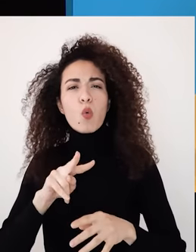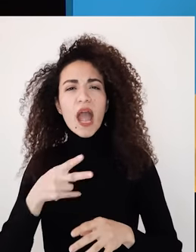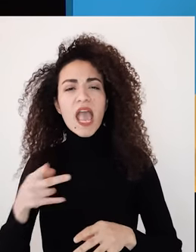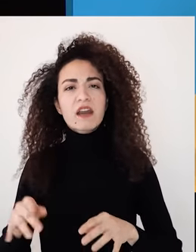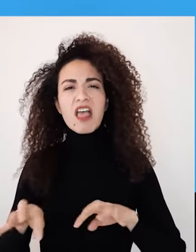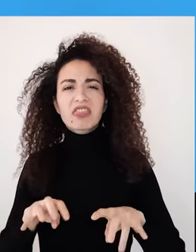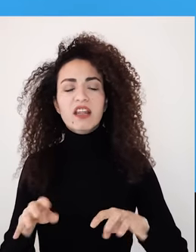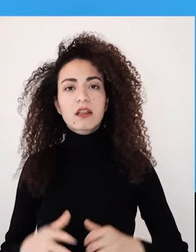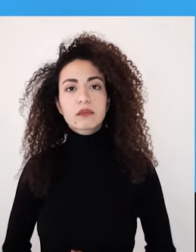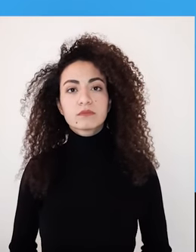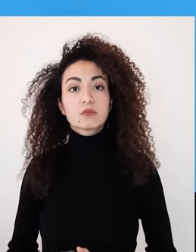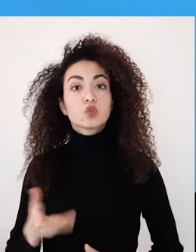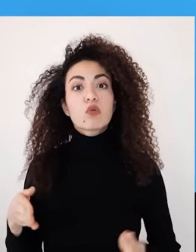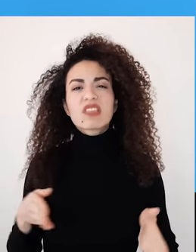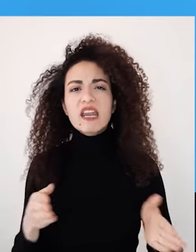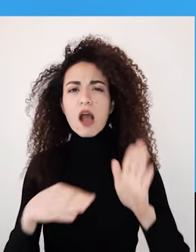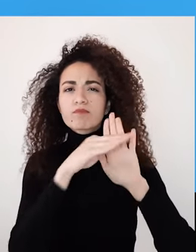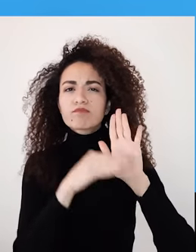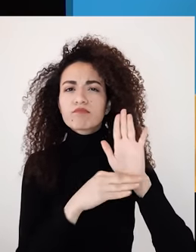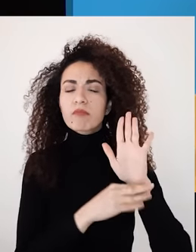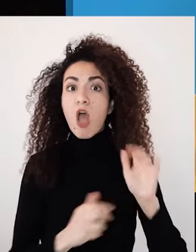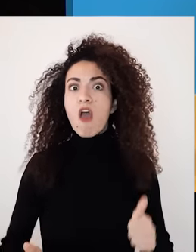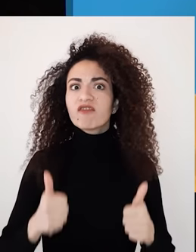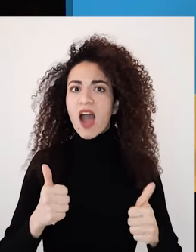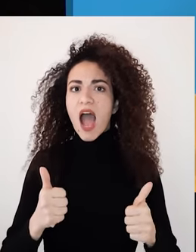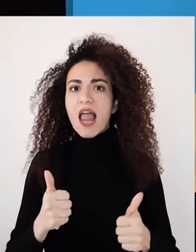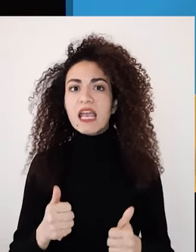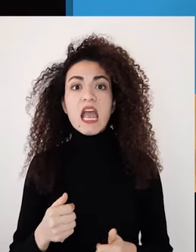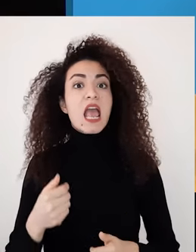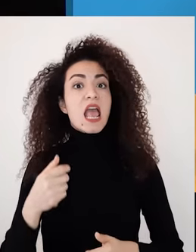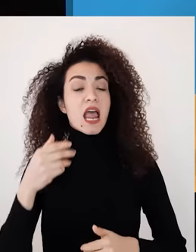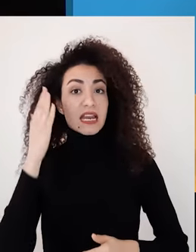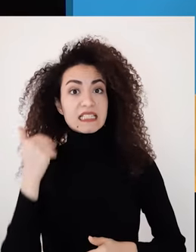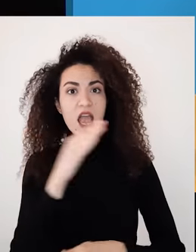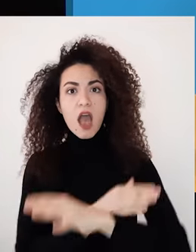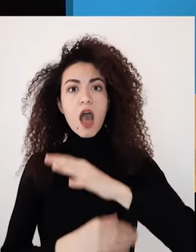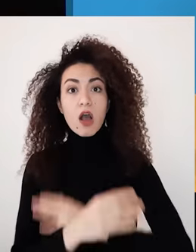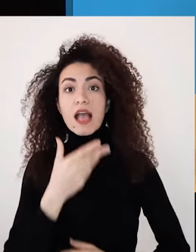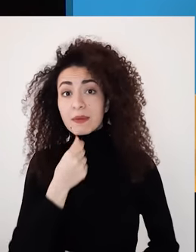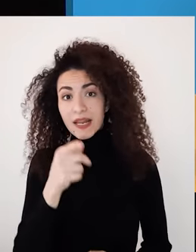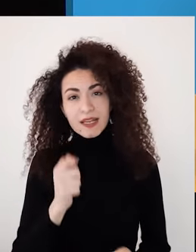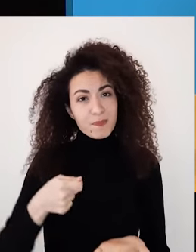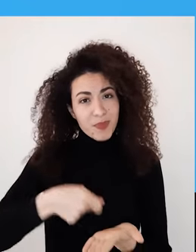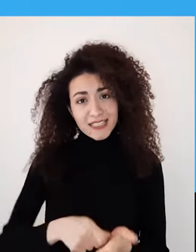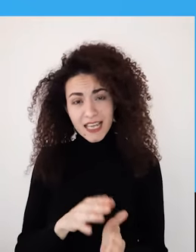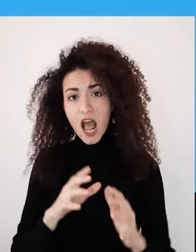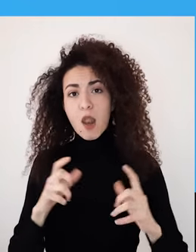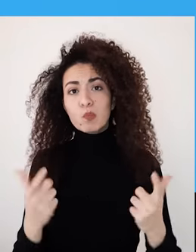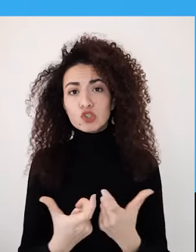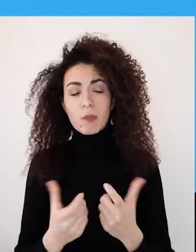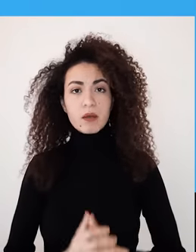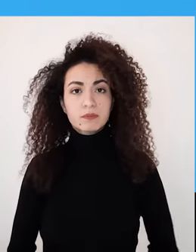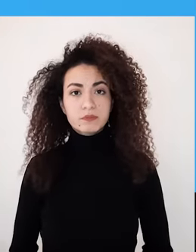الاجتماعي؟ ما هي الاستراتيجية الفعالة للنساء ذوات الإعاقة للتأثير على محيطهم؟ وراح